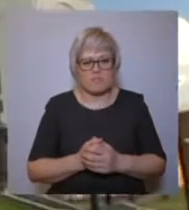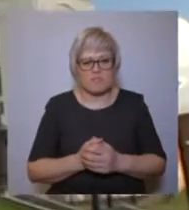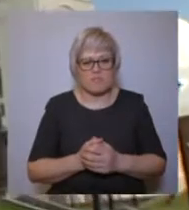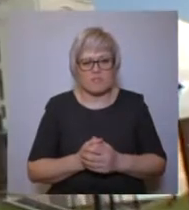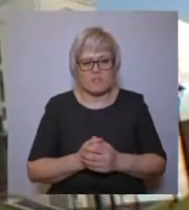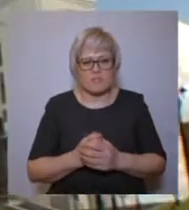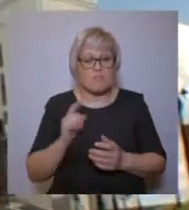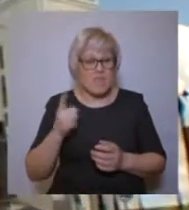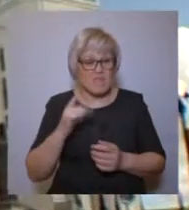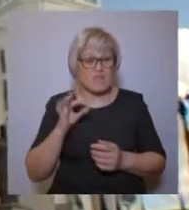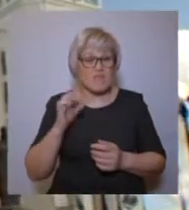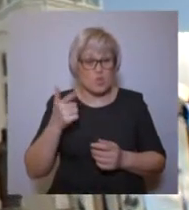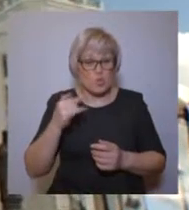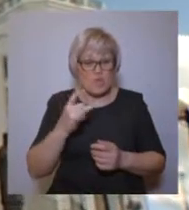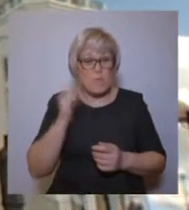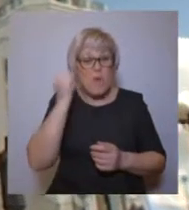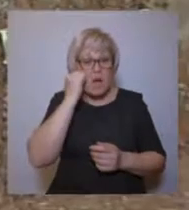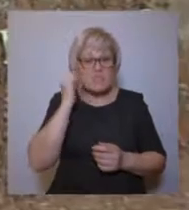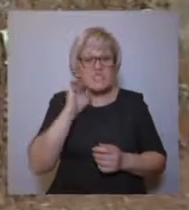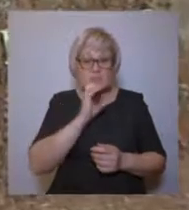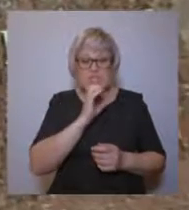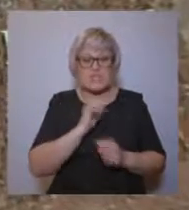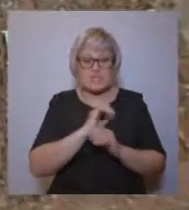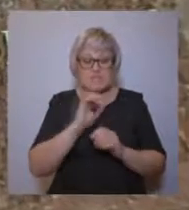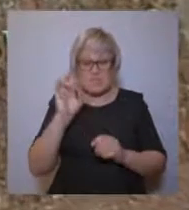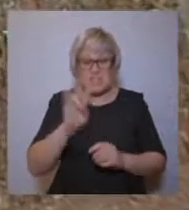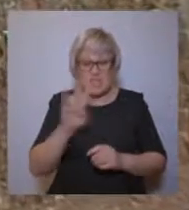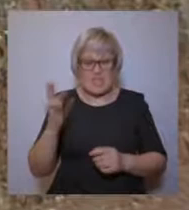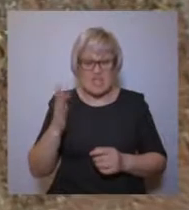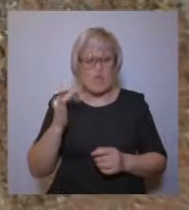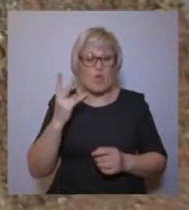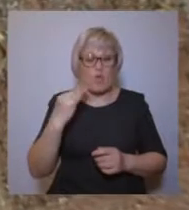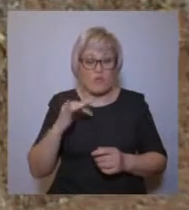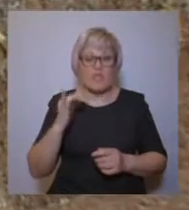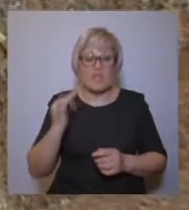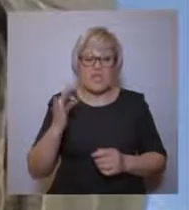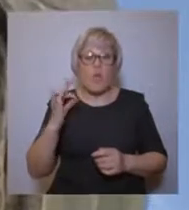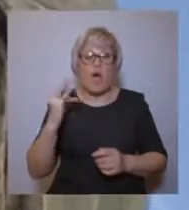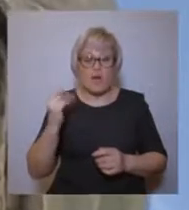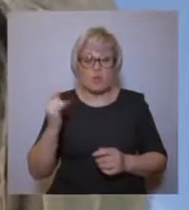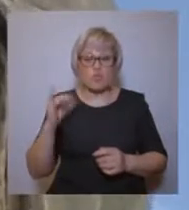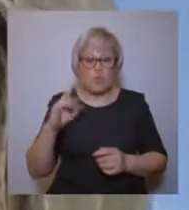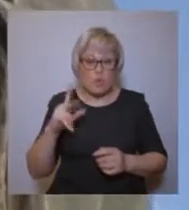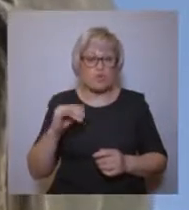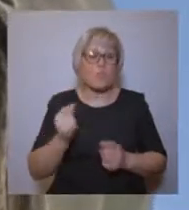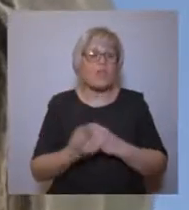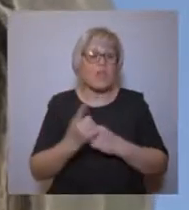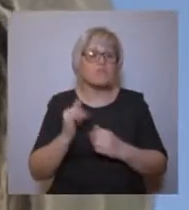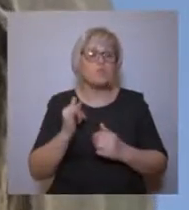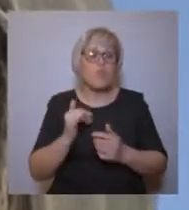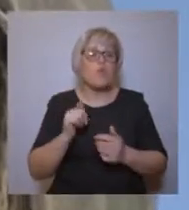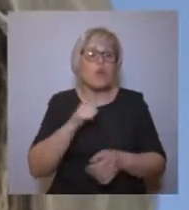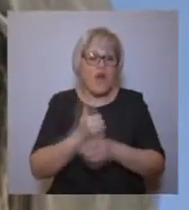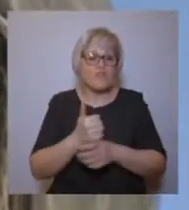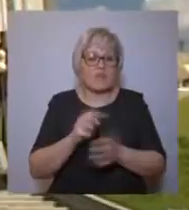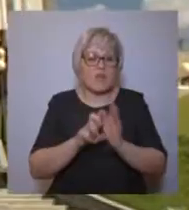Первый в Югре памятник сибирским святителям Филофею Лещинскому и Иоанну Тобольскому появился у главного храма Югры Воскресенского кафедрального